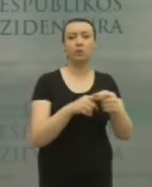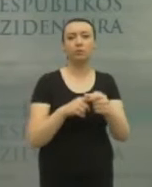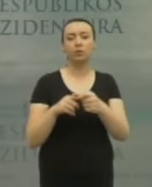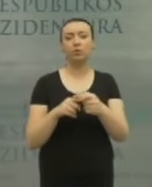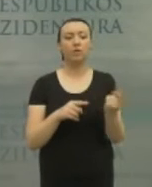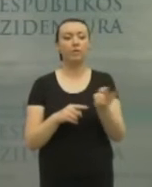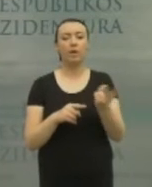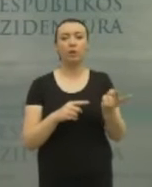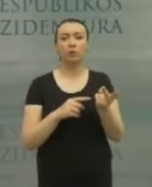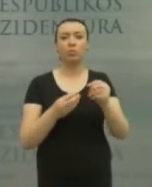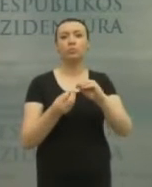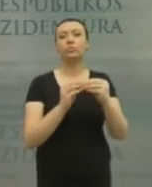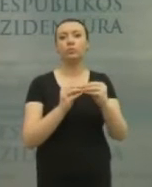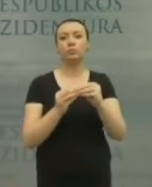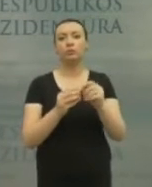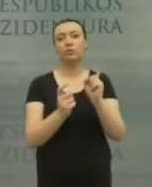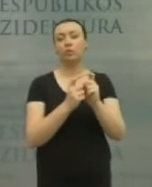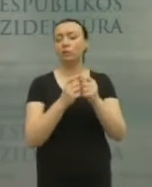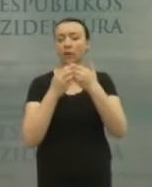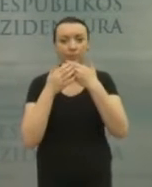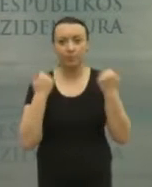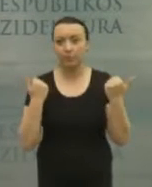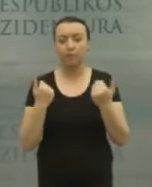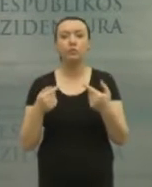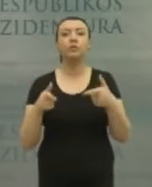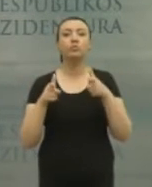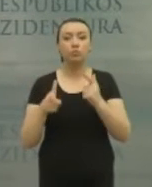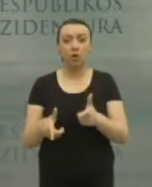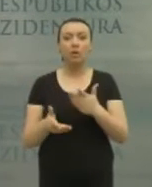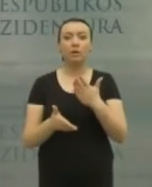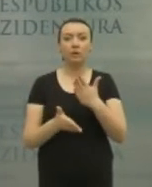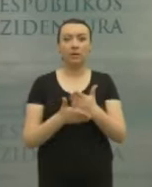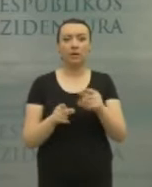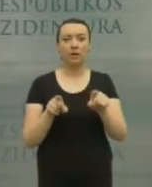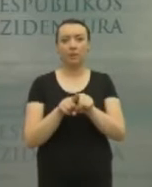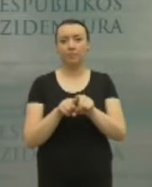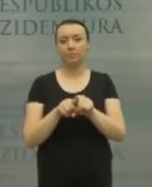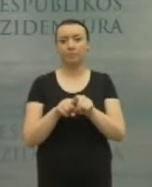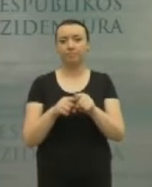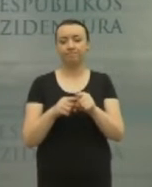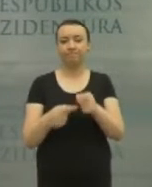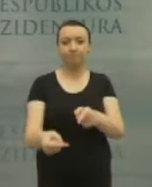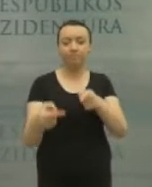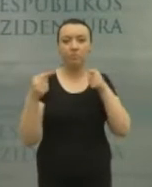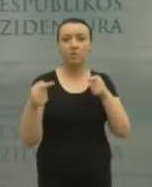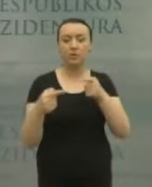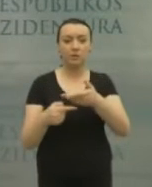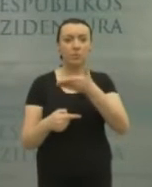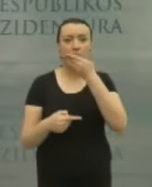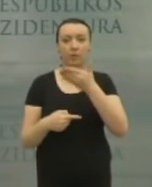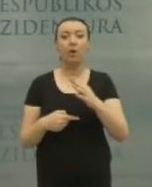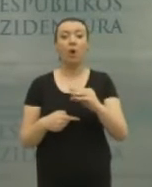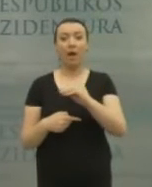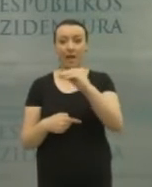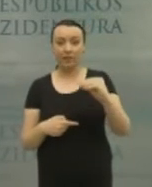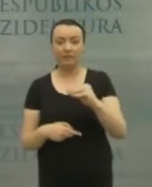tarpusavio santykių aiškinimasis. Tai yra reakcija į sprendimus, kuriuos priemė Europos Sąjunga, priemė vieningai ir